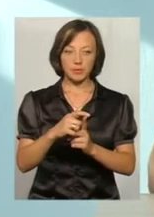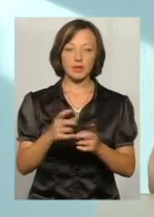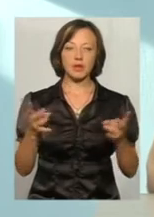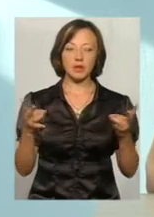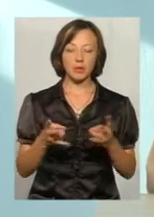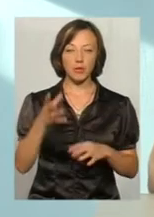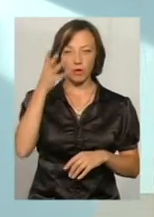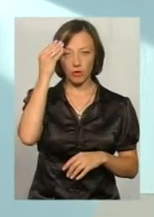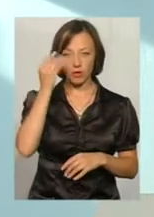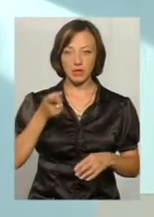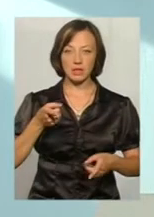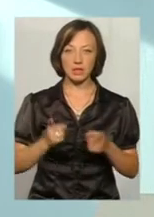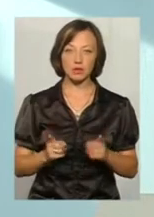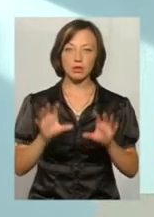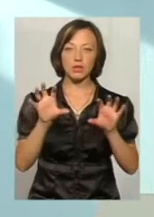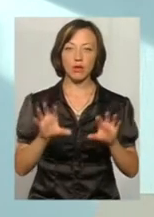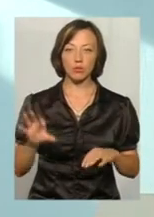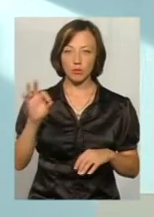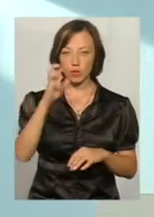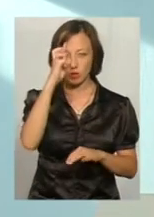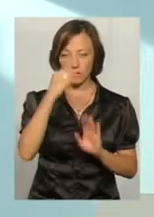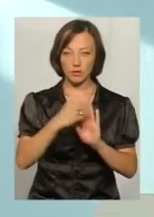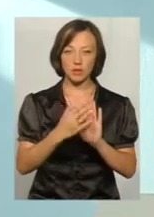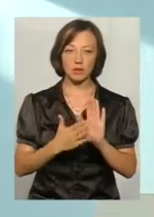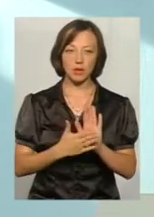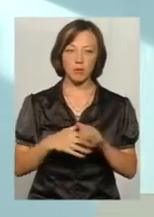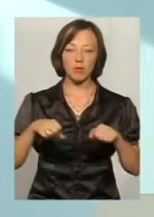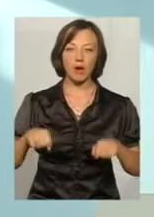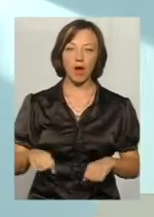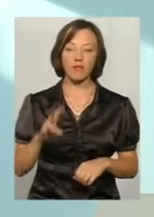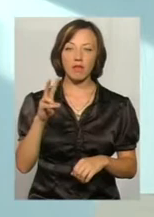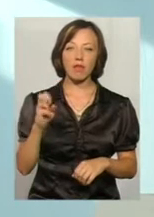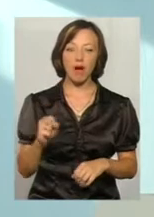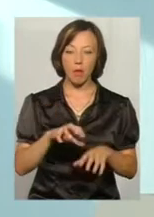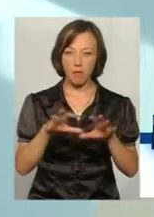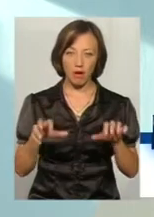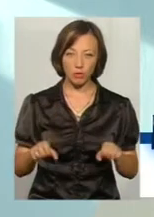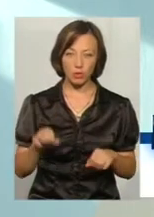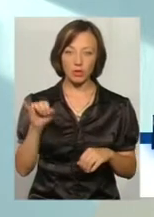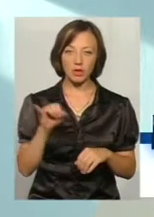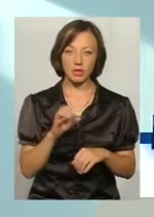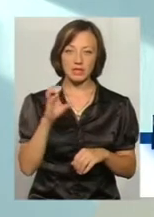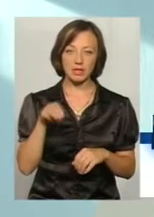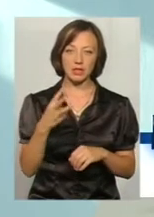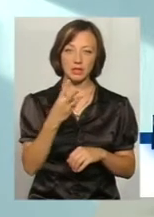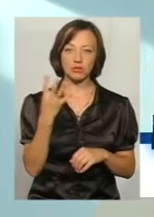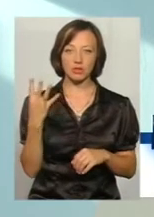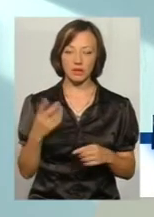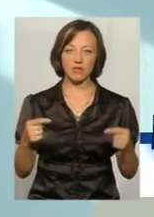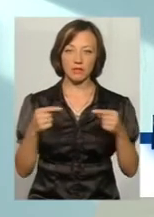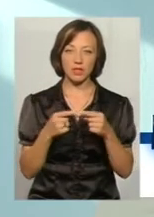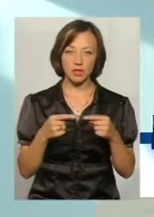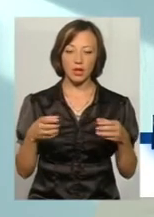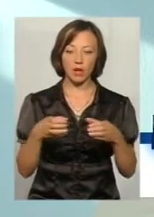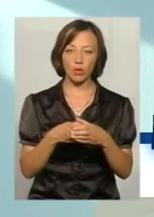слід вирахувати, що дійсно законом про державну реєстрацію речових прав на нерухому майну та їх обтяжень статтею 34 визначено